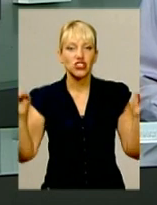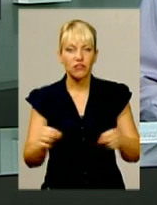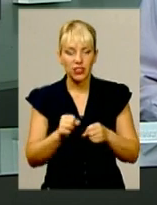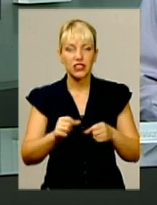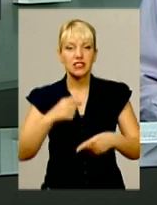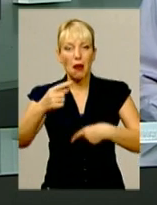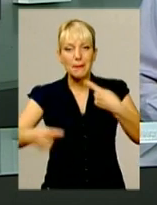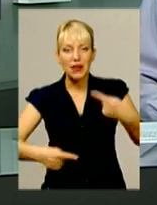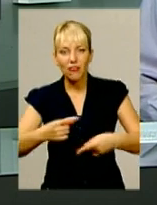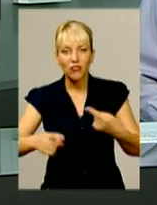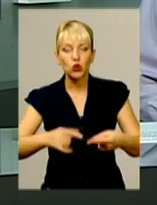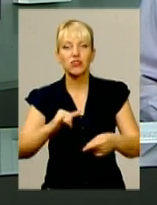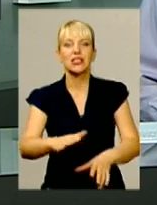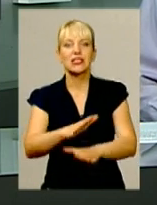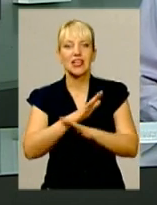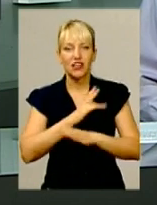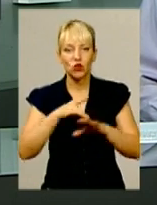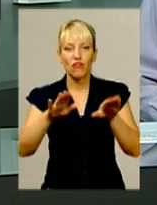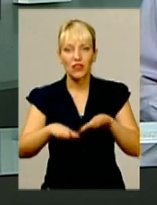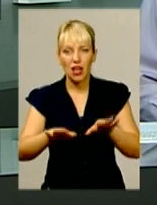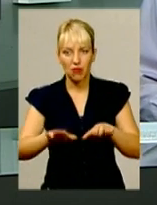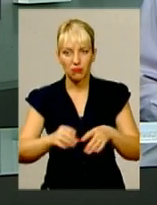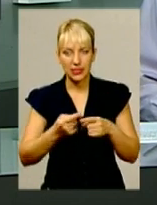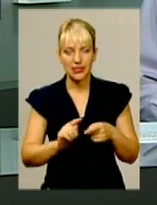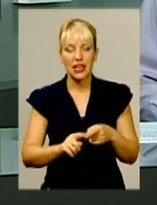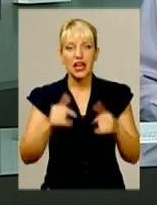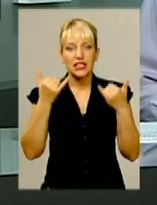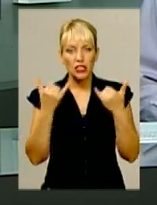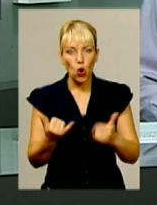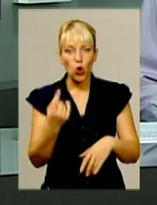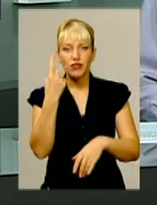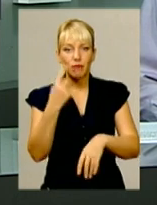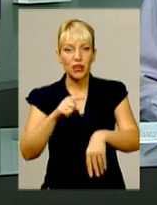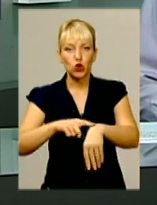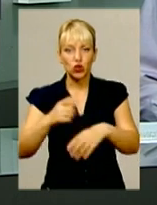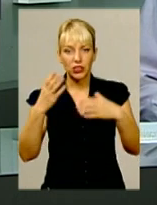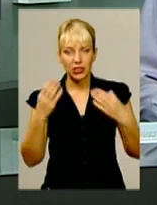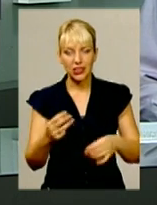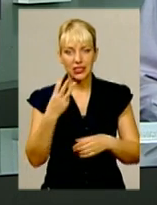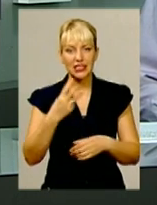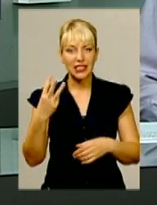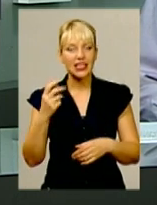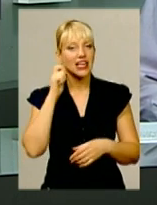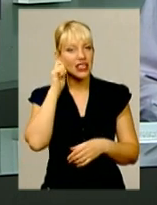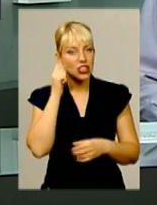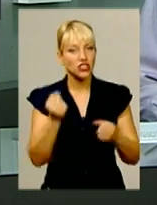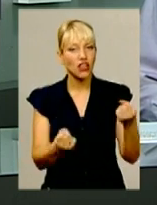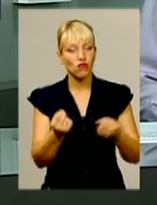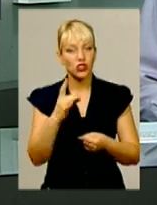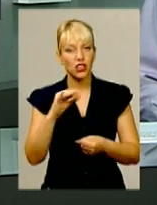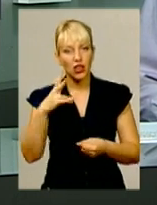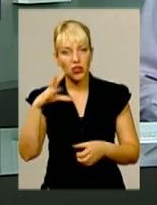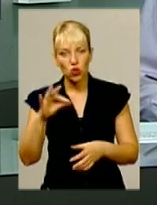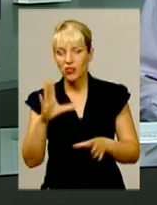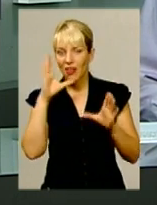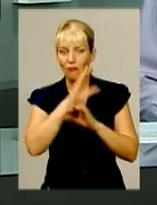А от у Кам'янці-Подільському вже сьогодні близько першої години 33-річний водій автомобіля «Рено» не впорався із керуванням та